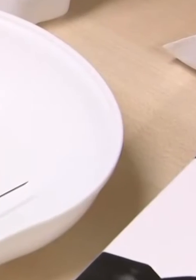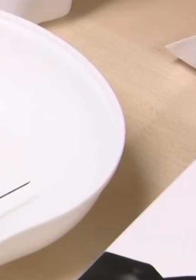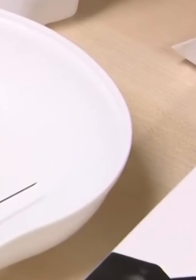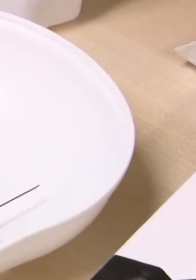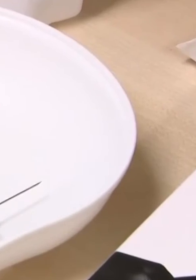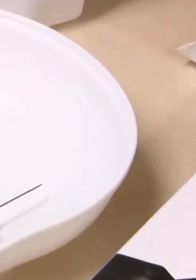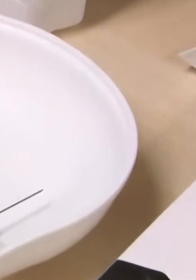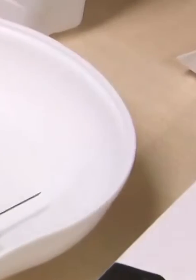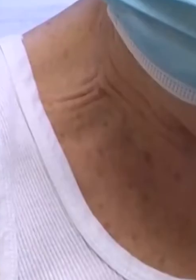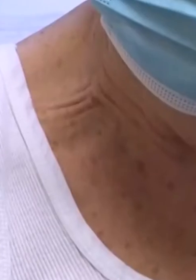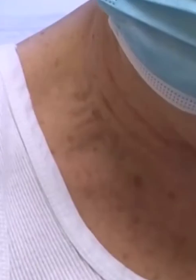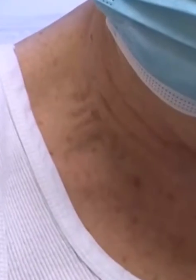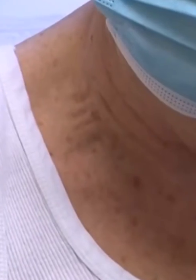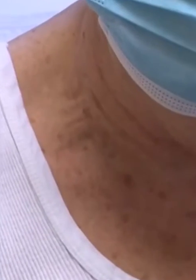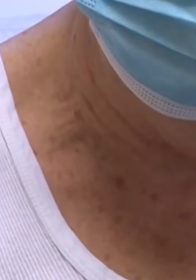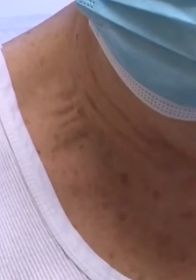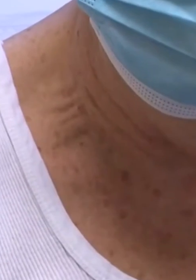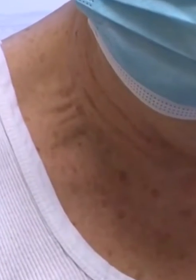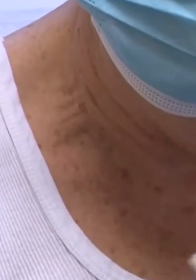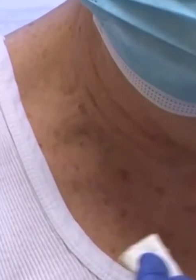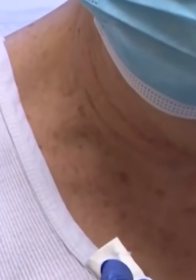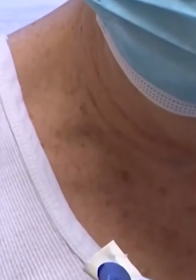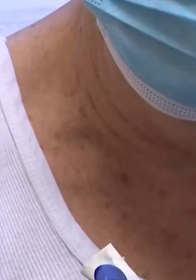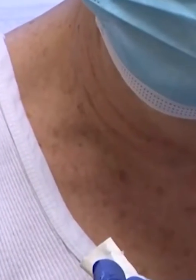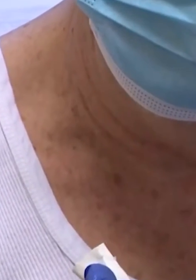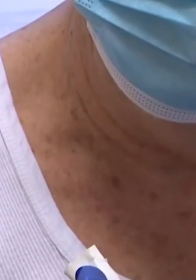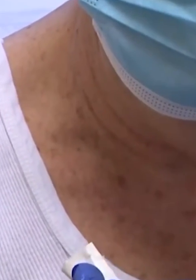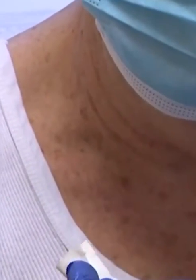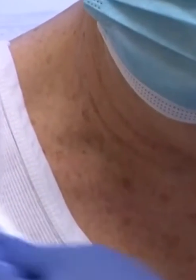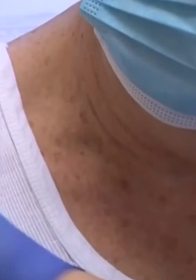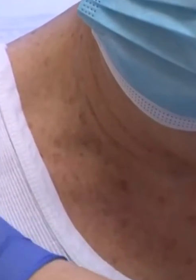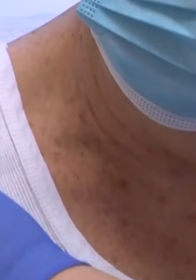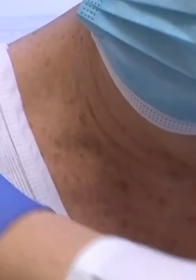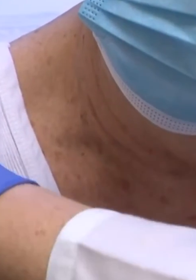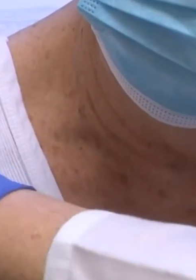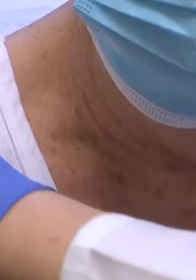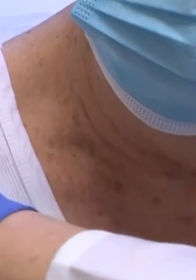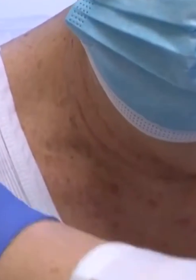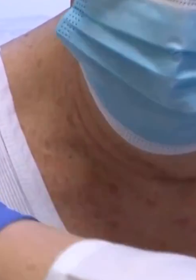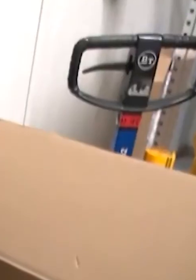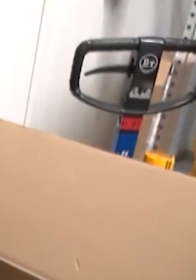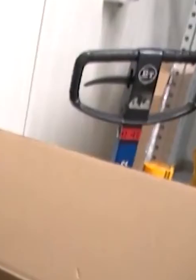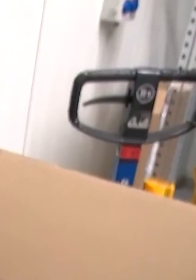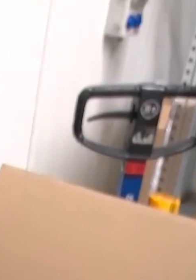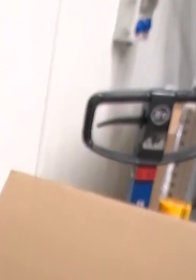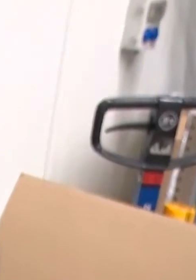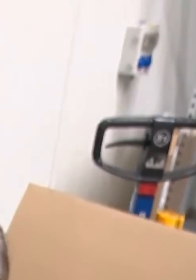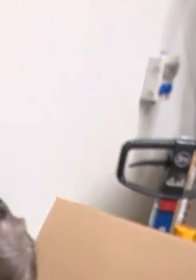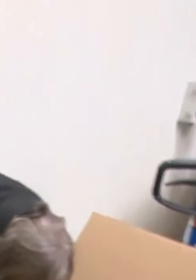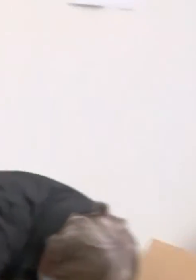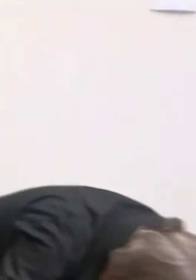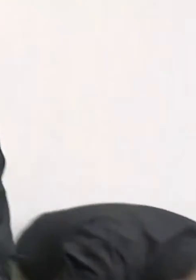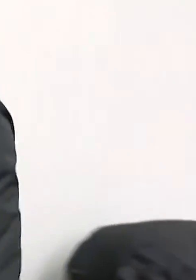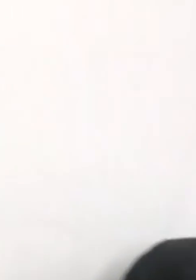az otthonukban tartózkodó legidősebbek oltása is elkezdődjön, fogalmazott az országos tiszti főorvos. A moderna vakcinák